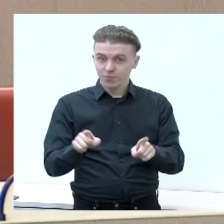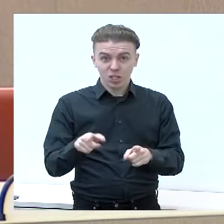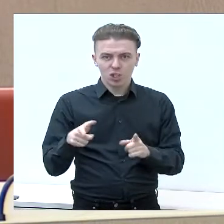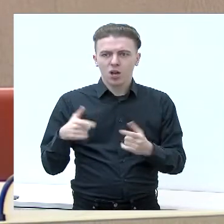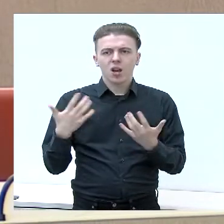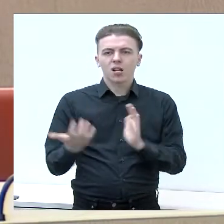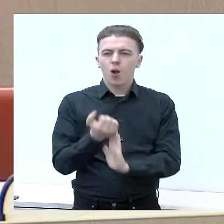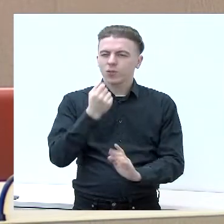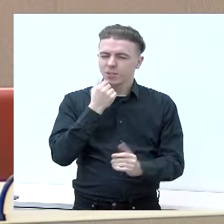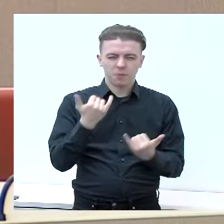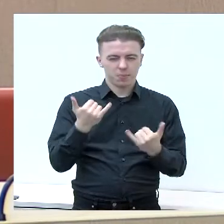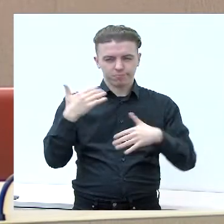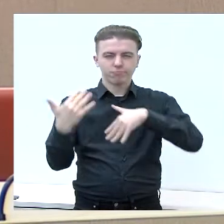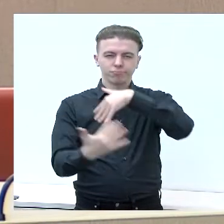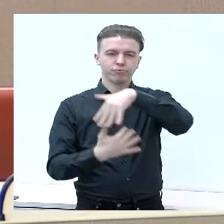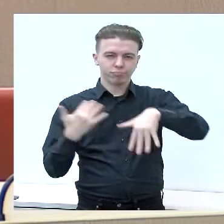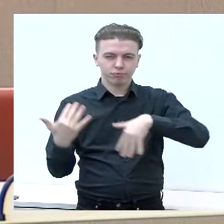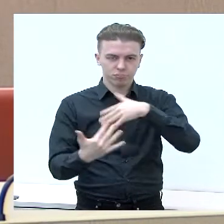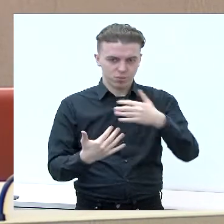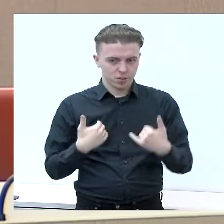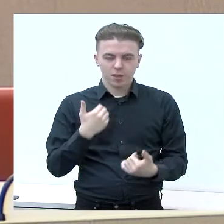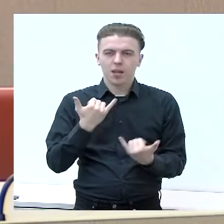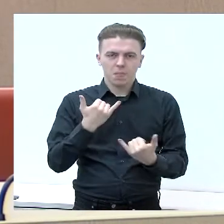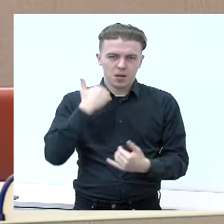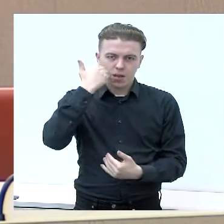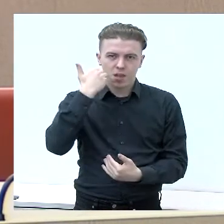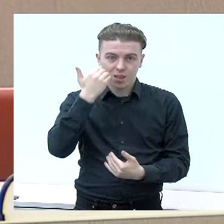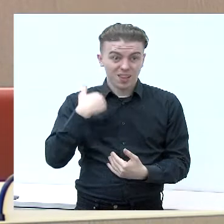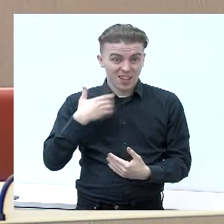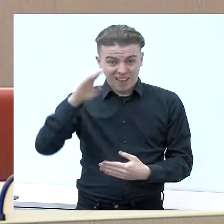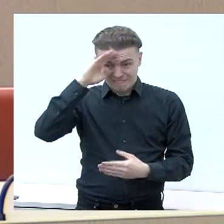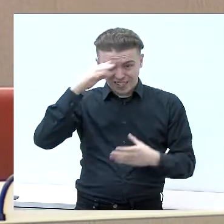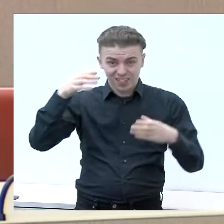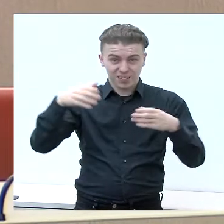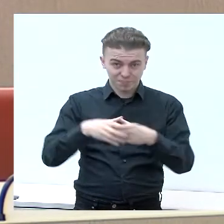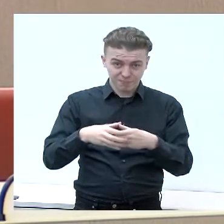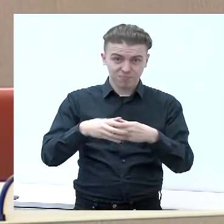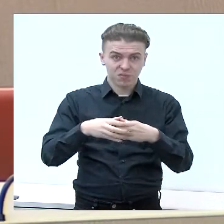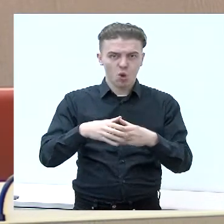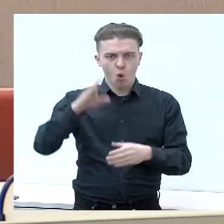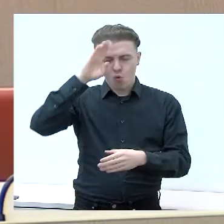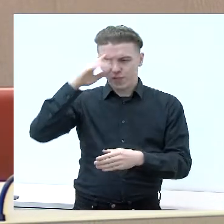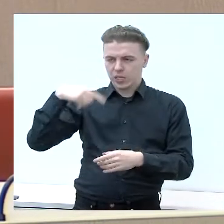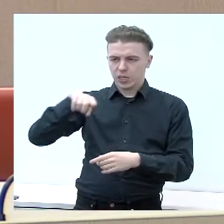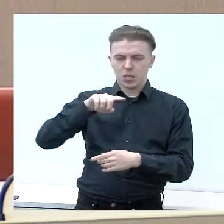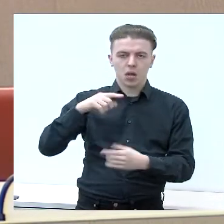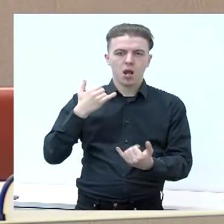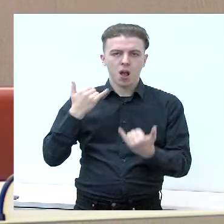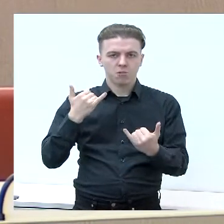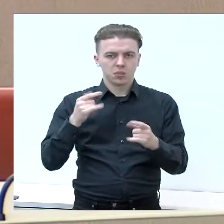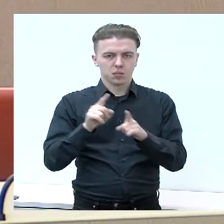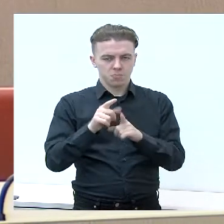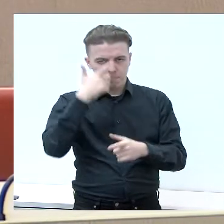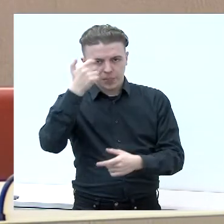palaida balai ir net sarmata, kad mes atstovavome myriškai gyminiai, kada vyrai vienas su kitu kalbasi tik tokiais